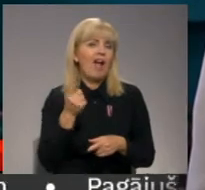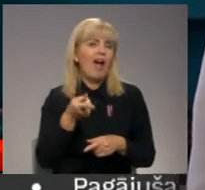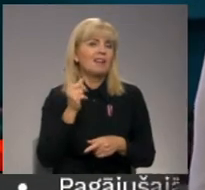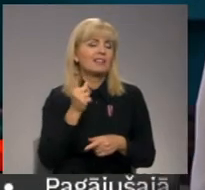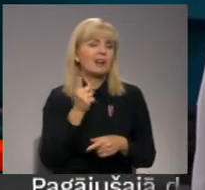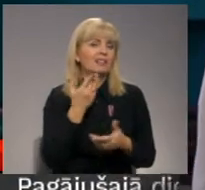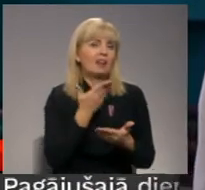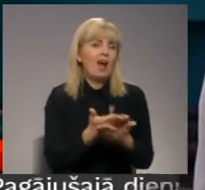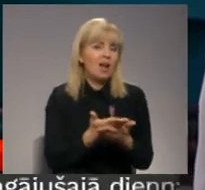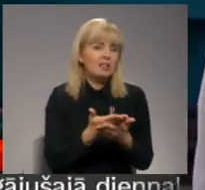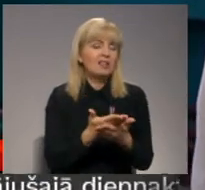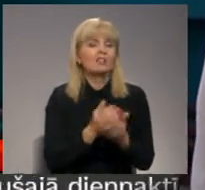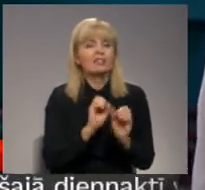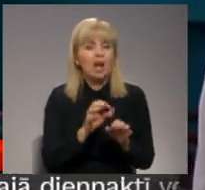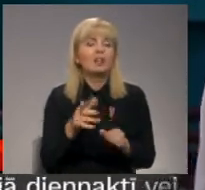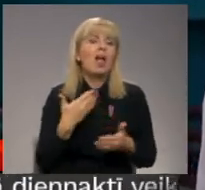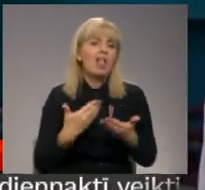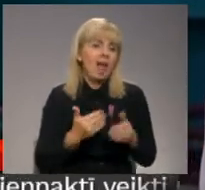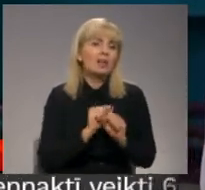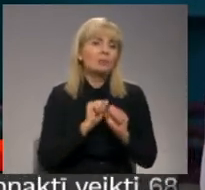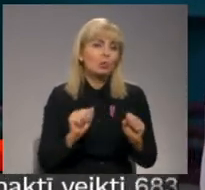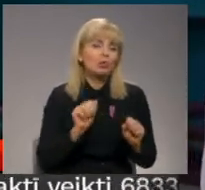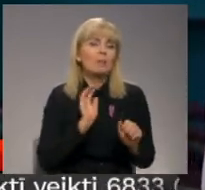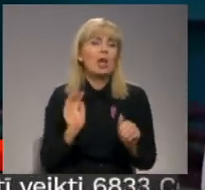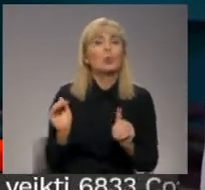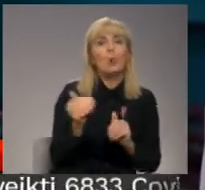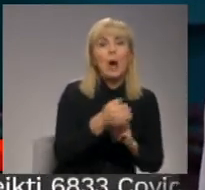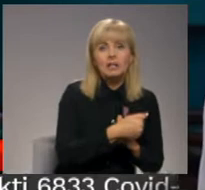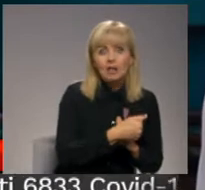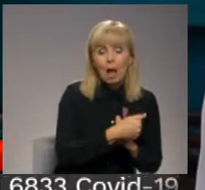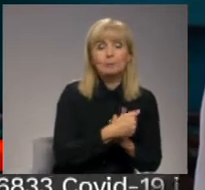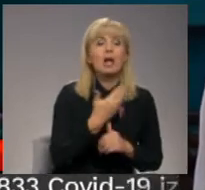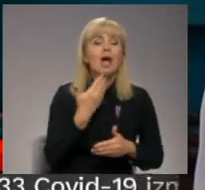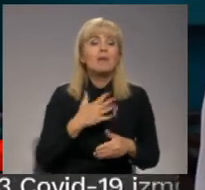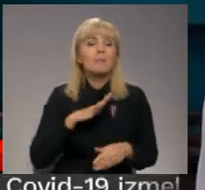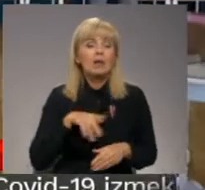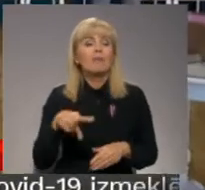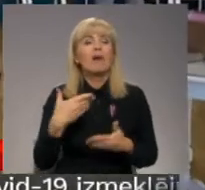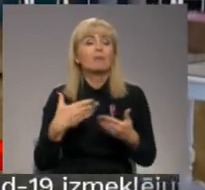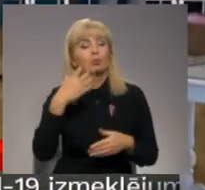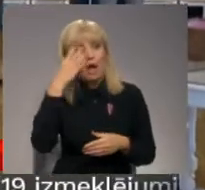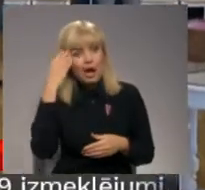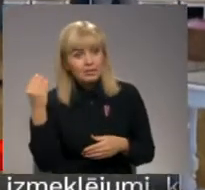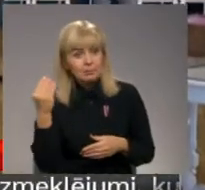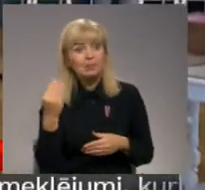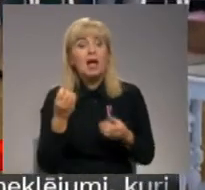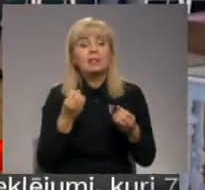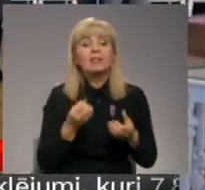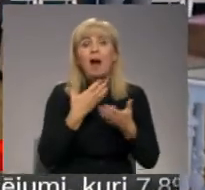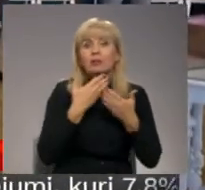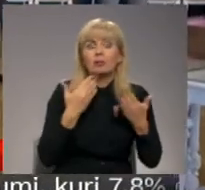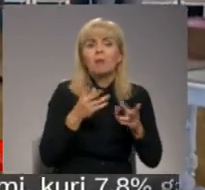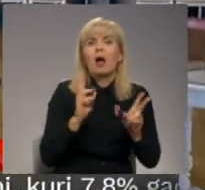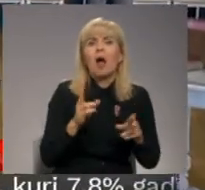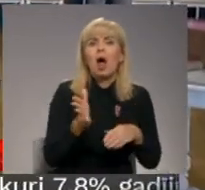stāstīts. Drošības labad, visticamāk, viņš bija noslēpts, iespējams pēc tam piemirsts. Skaidrības nav arī par to,